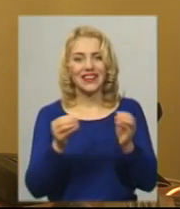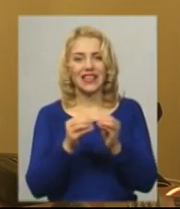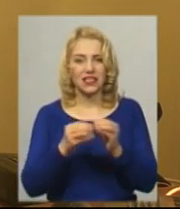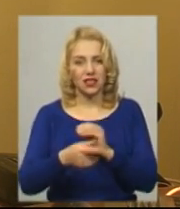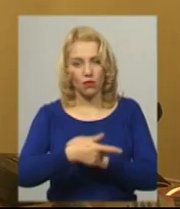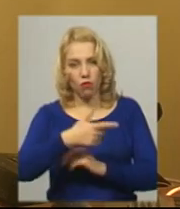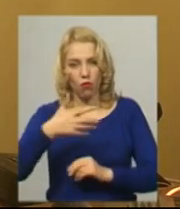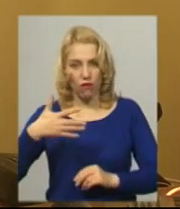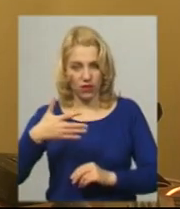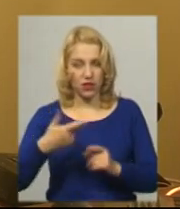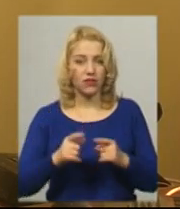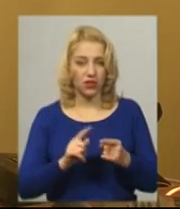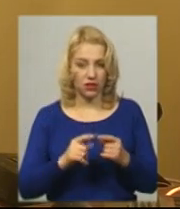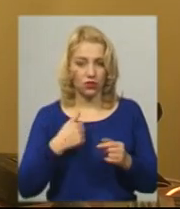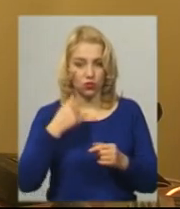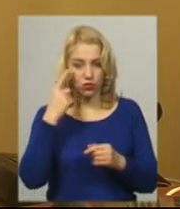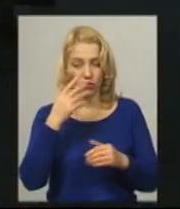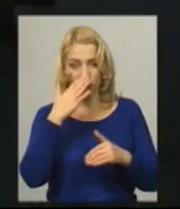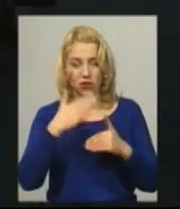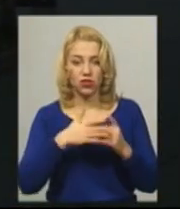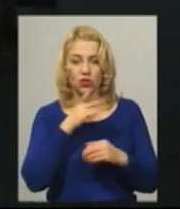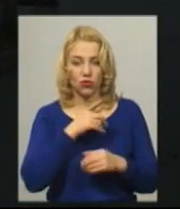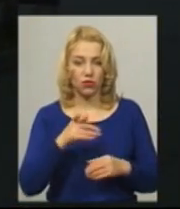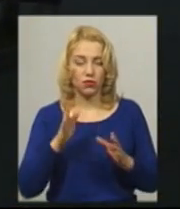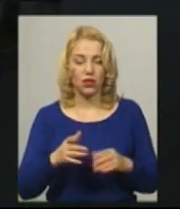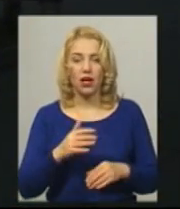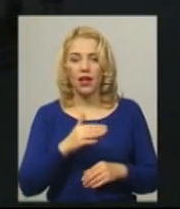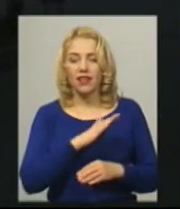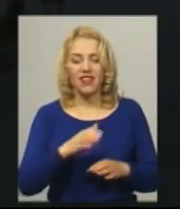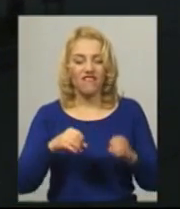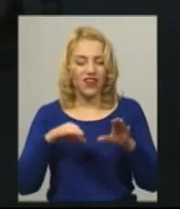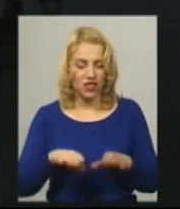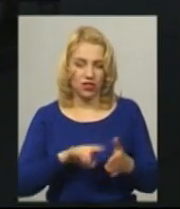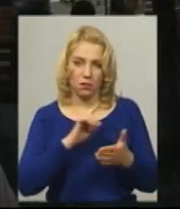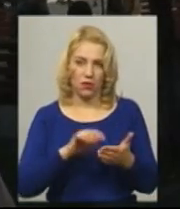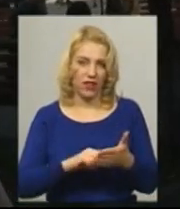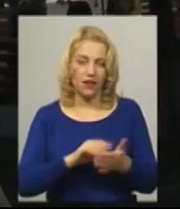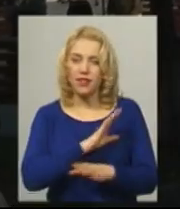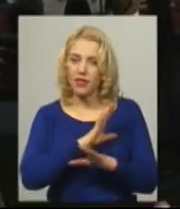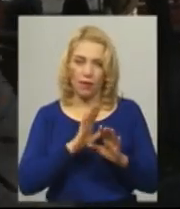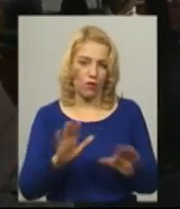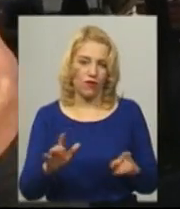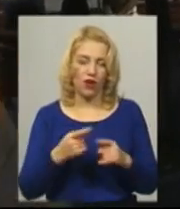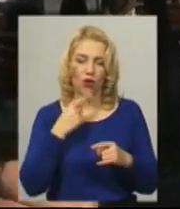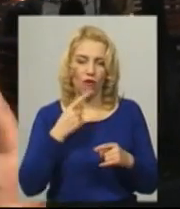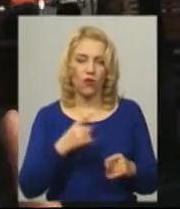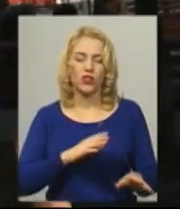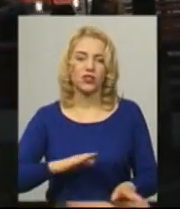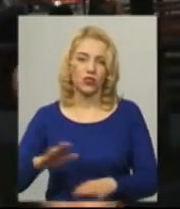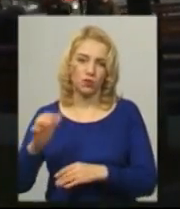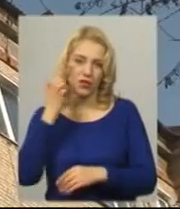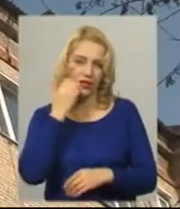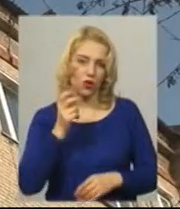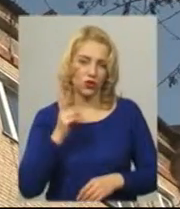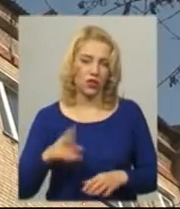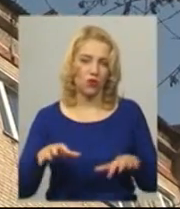Я думаю, що ці зміни будуть найкоротший термін. Невирішених питань не буває, стверджує заступник Старокостянтинівського міського голови Володимир